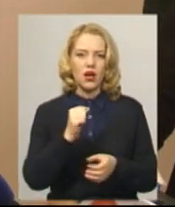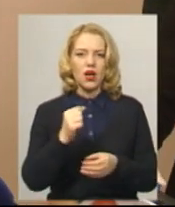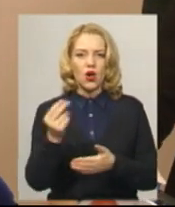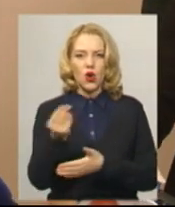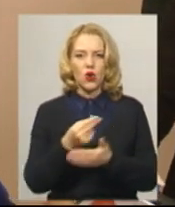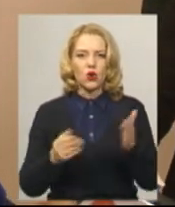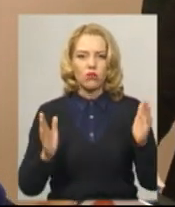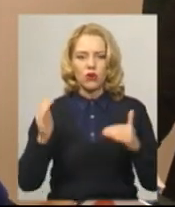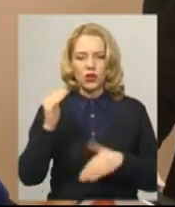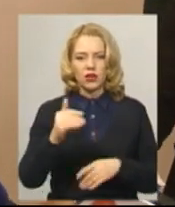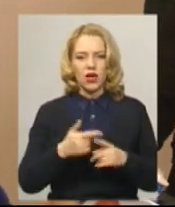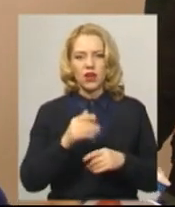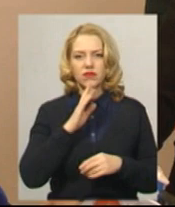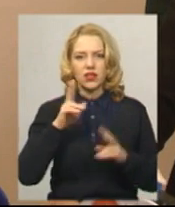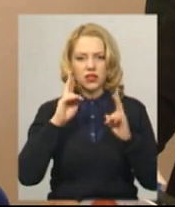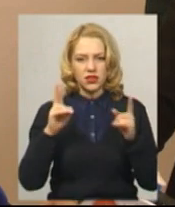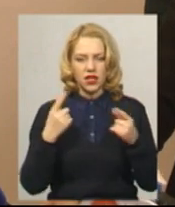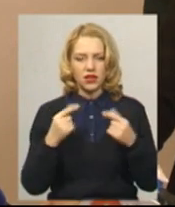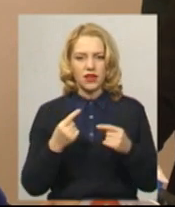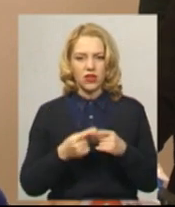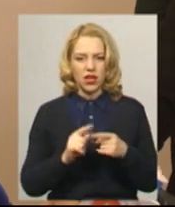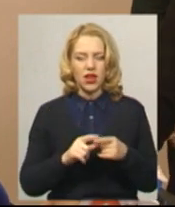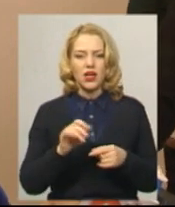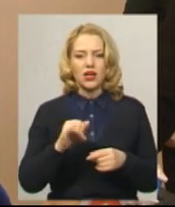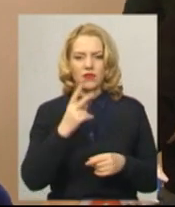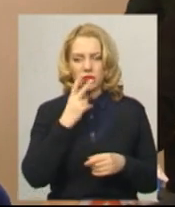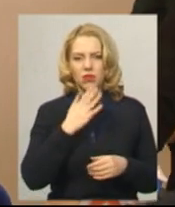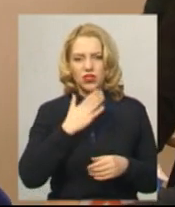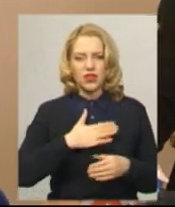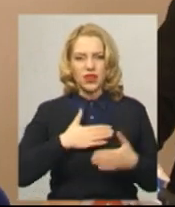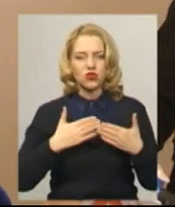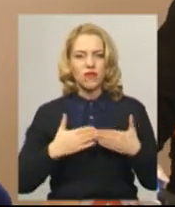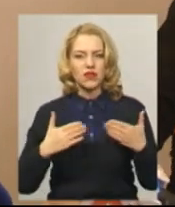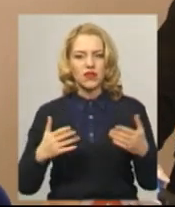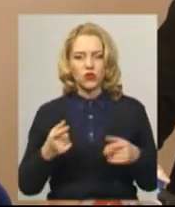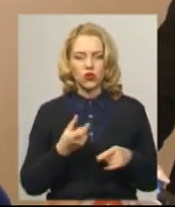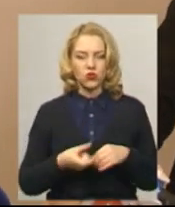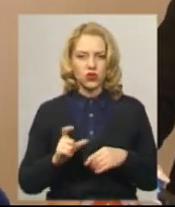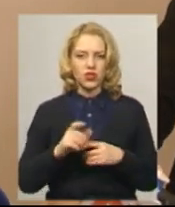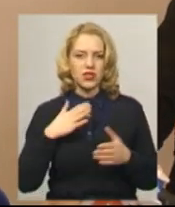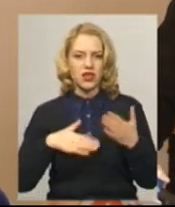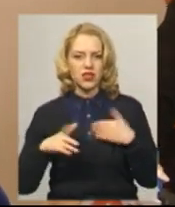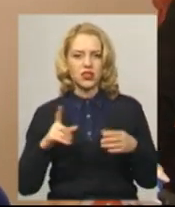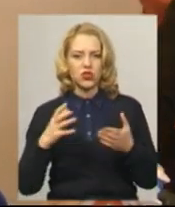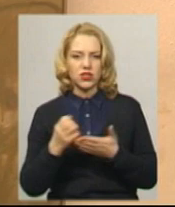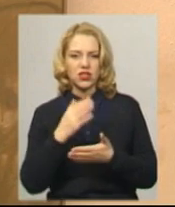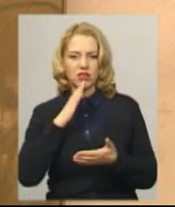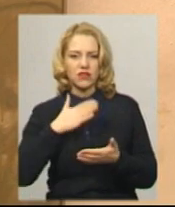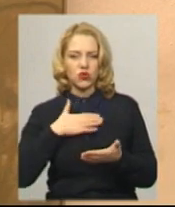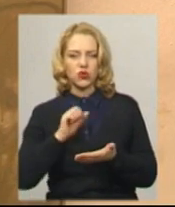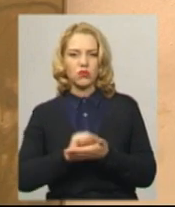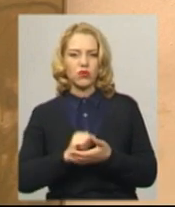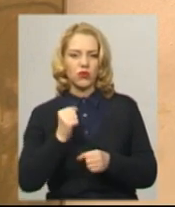Вона не знала навіть, де вона, а потім фотографії в соцмережах. І вона нашу виставку побачила і дуже зраділа, що вона знайшла свою дипломну роботу.